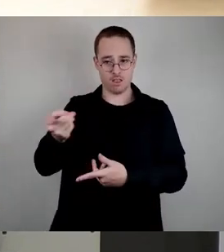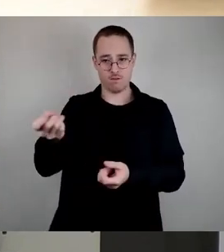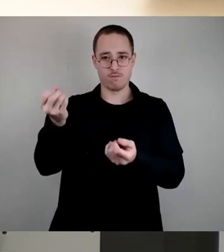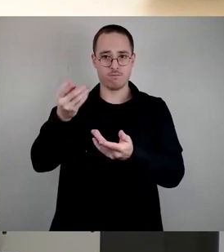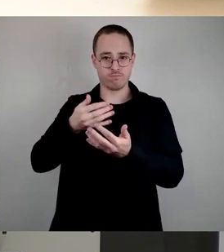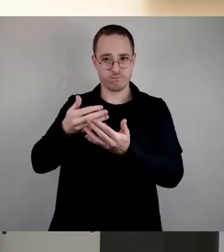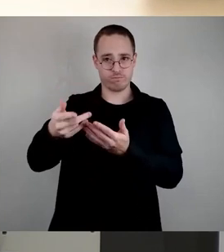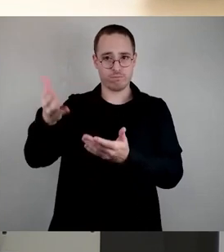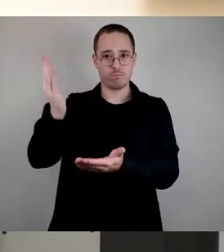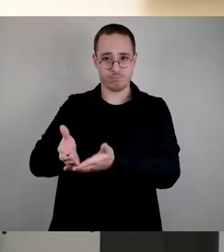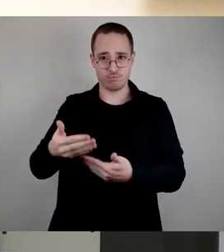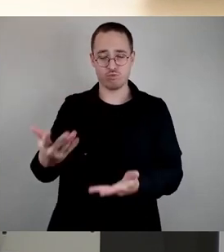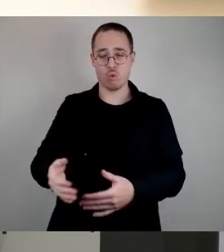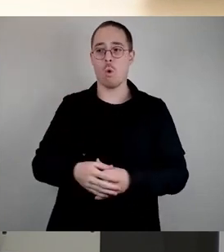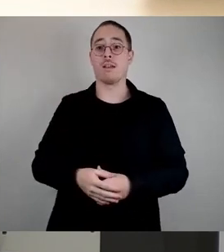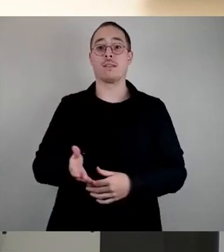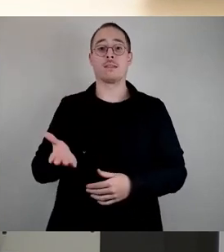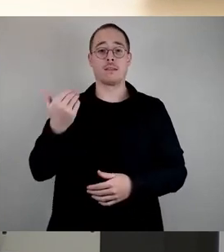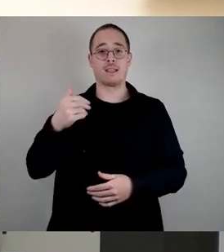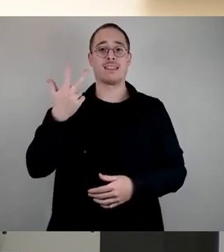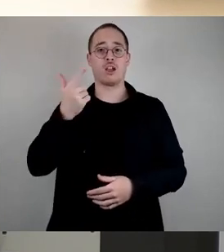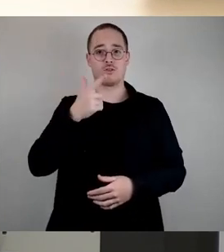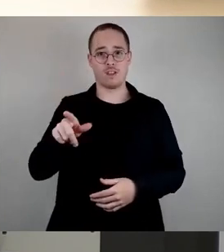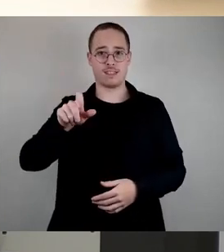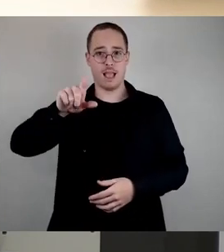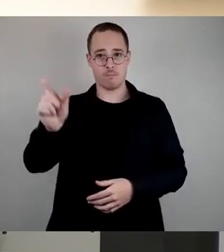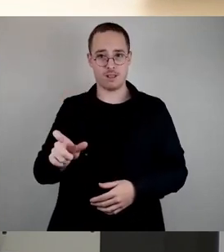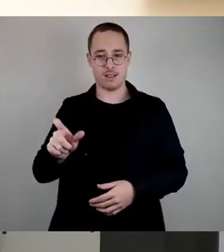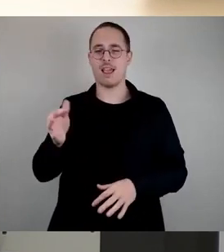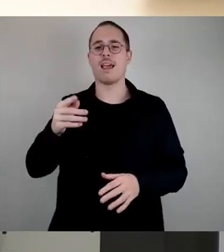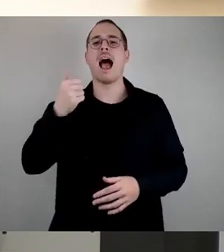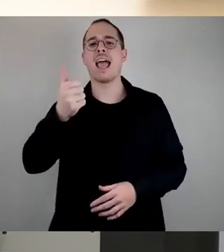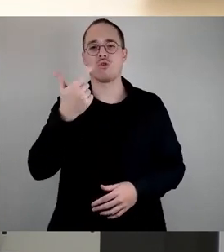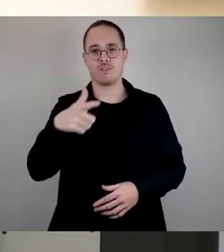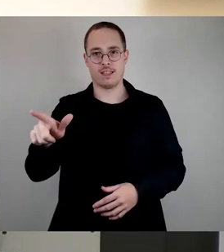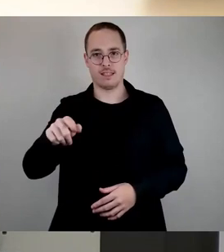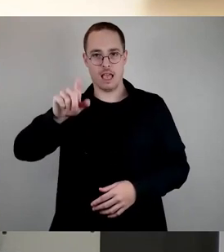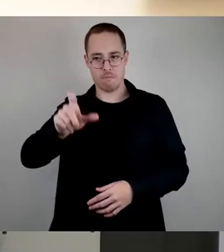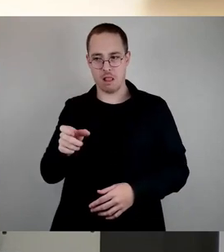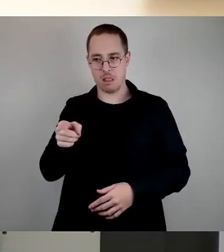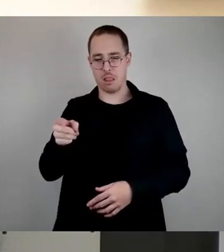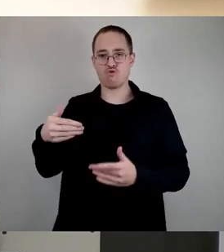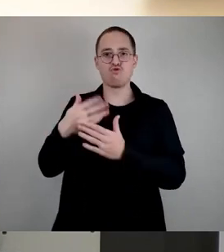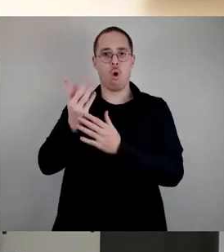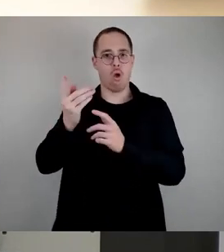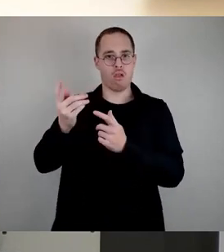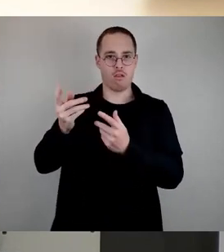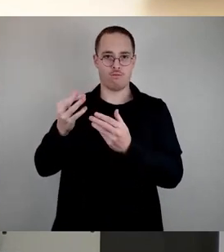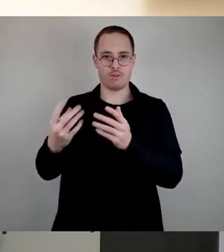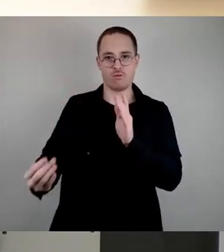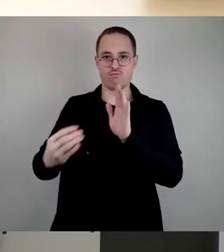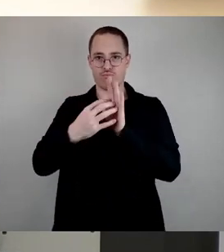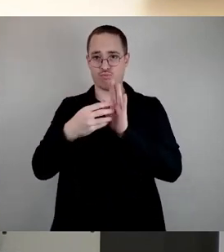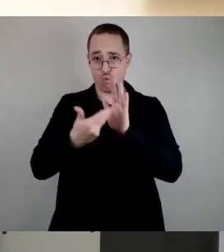Neuausschreibung. Seitdem hätte die Verwaltung handeln können und etwas tun können. Wir haben dann Anfang